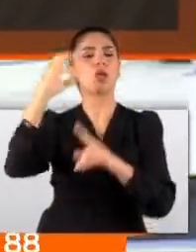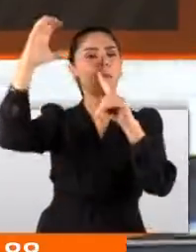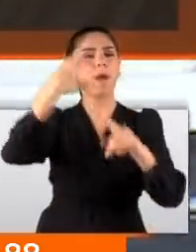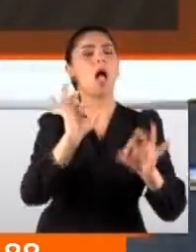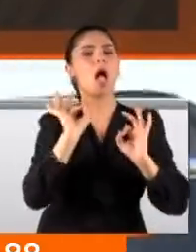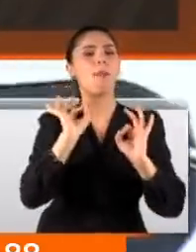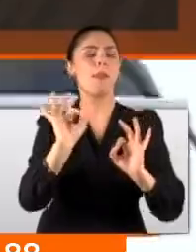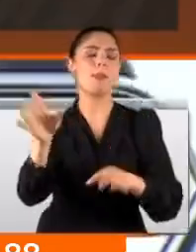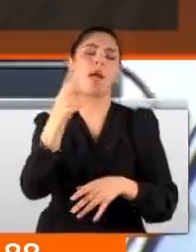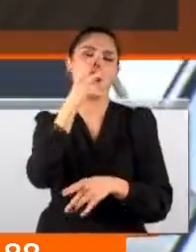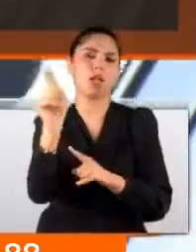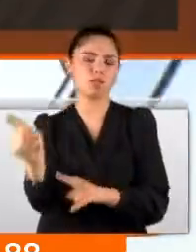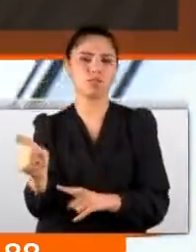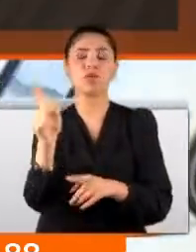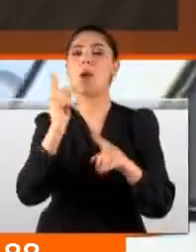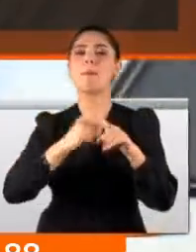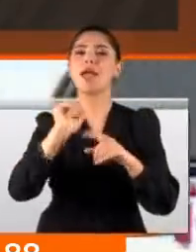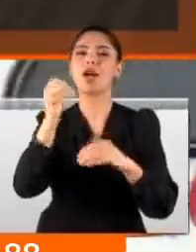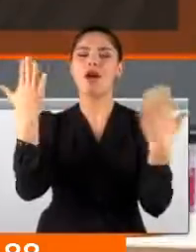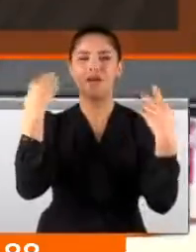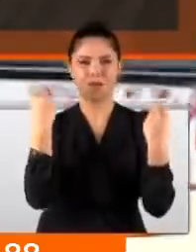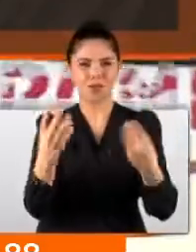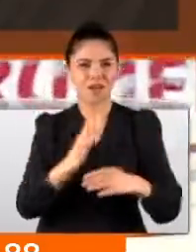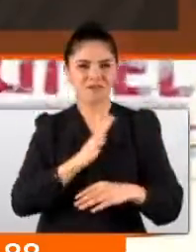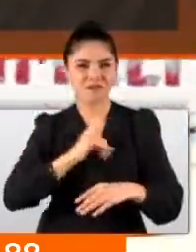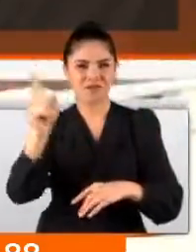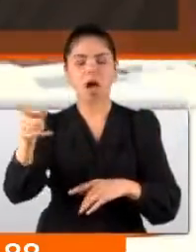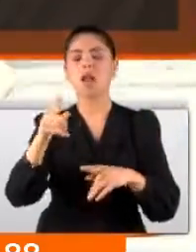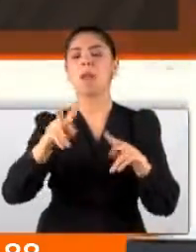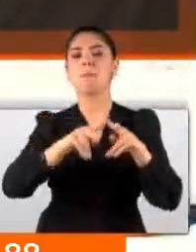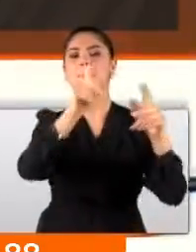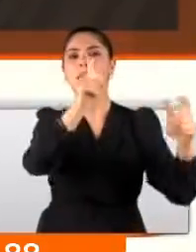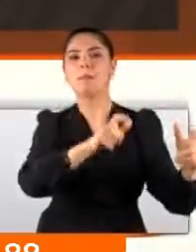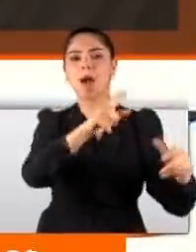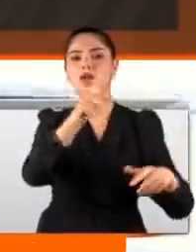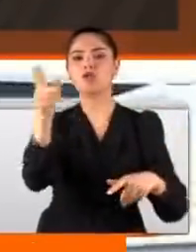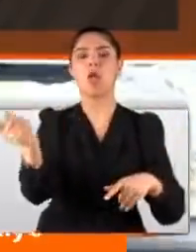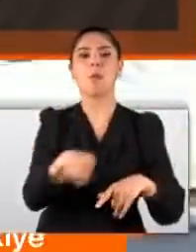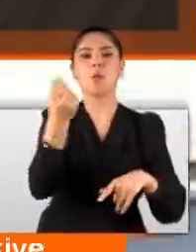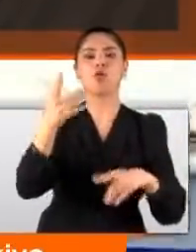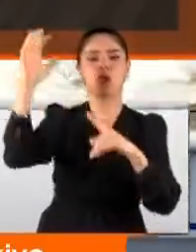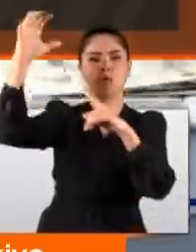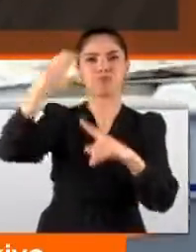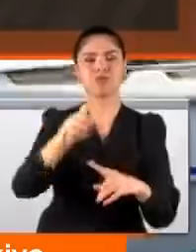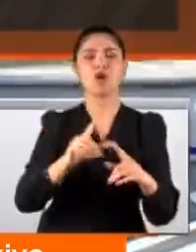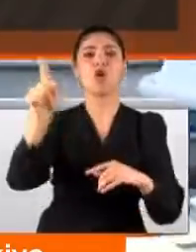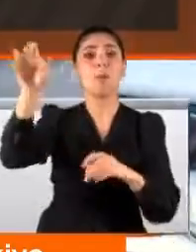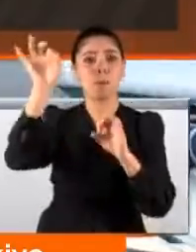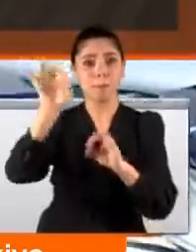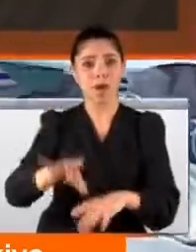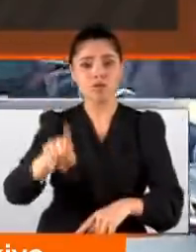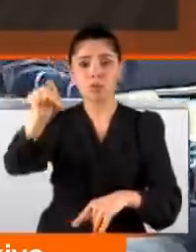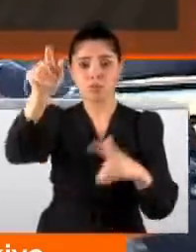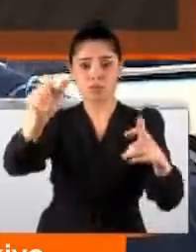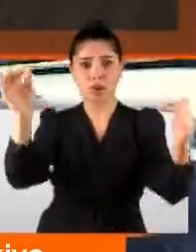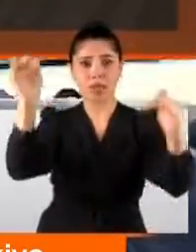paraşütüyle uğraşıyordu. Pazar günü de havanın güzel olmasını fırsat bildi, Mimar Sinan'dan paramotoruyla kalkış yaptığı uçuşa başladı. Ancak buraya